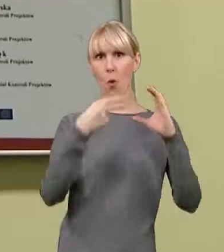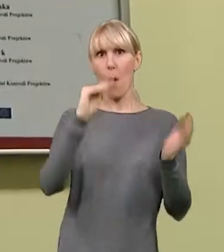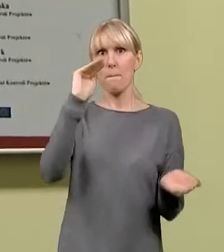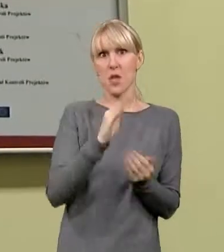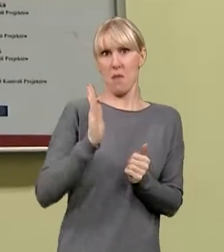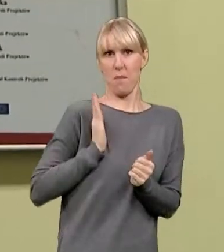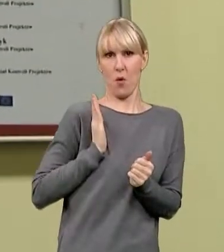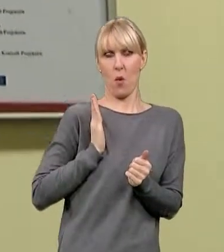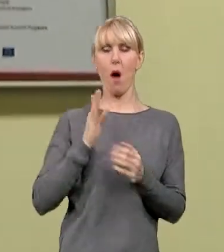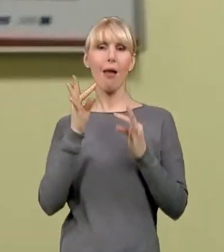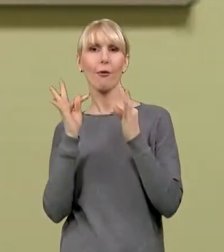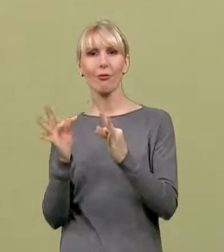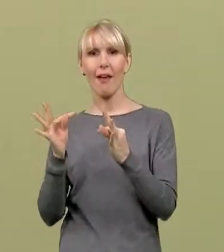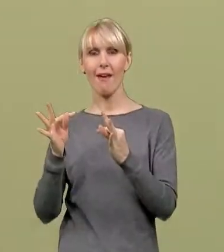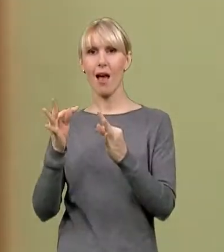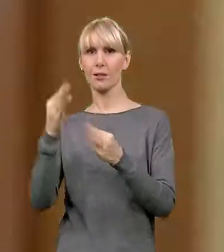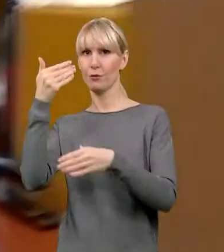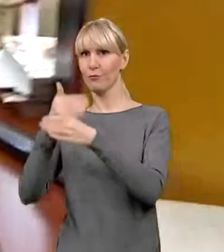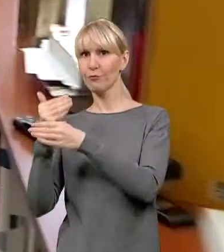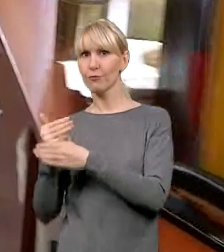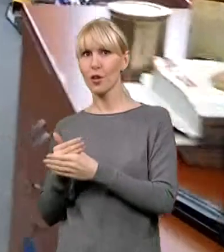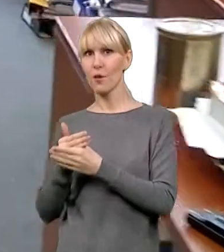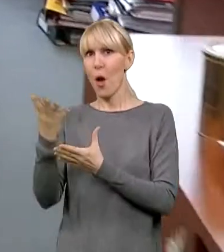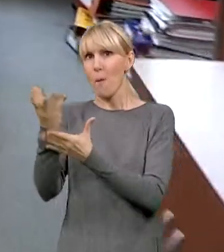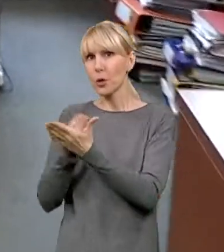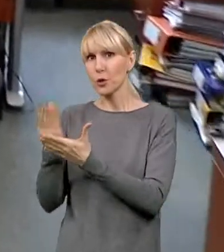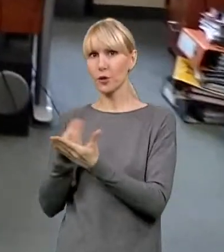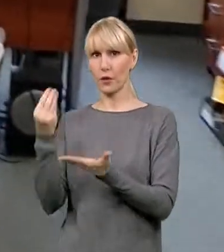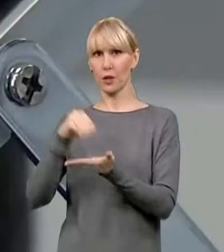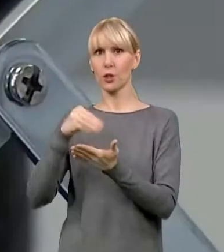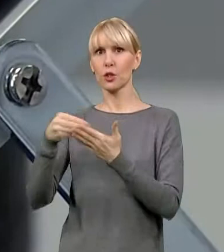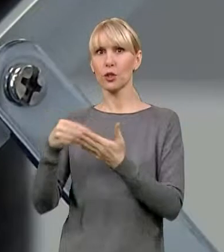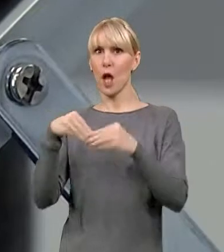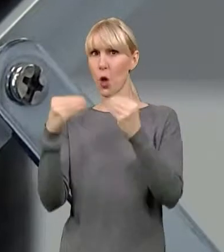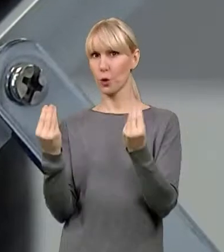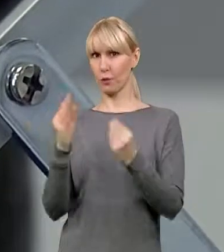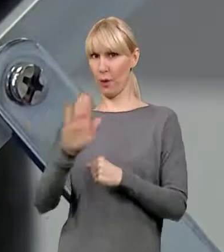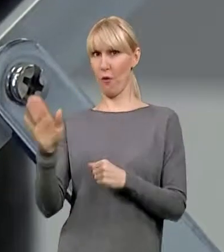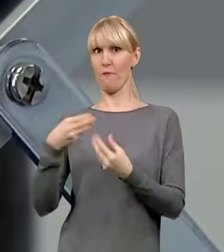mają teraz ogromną szansę na pozyskanie unijnych środków na rozwój firmy.